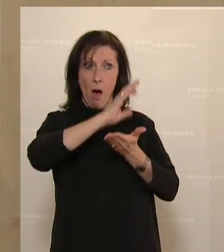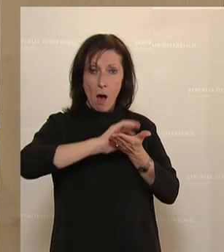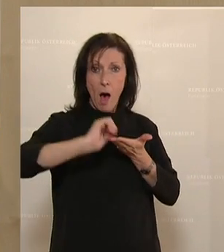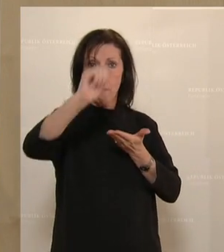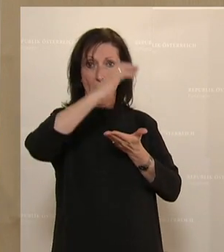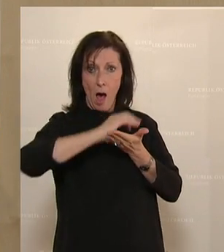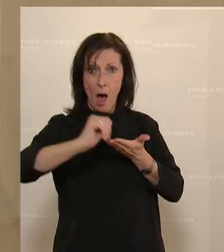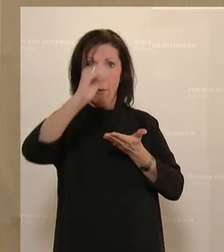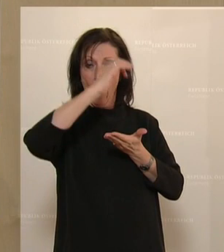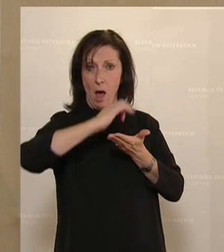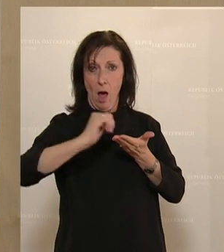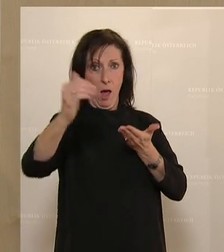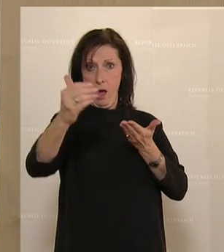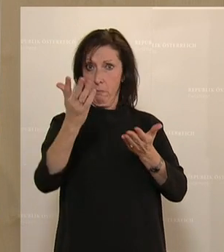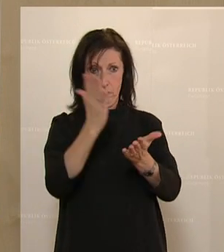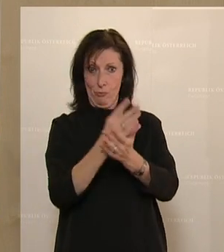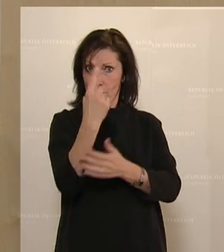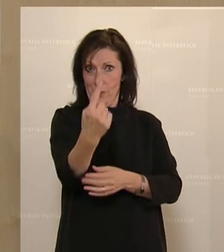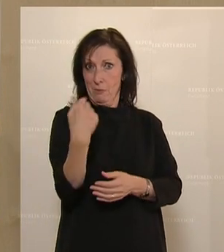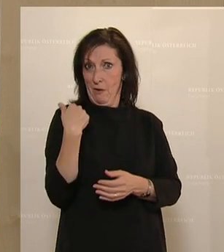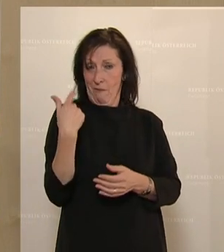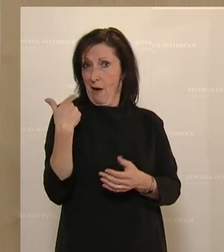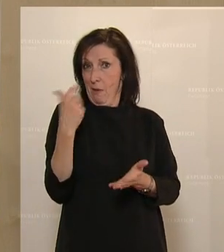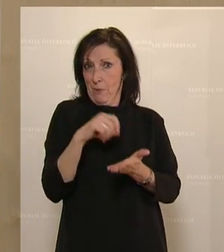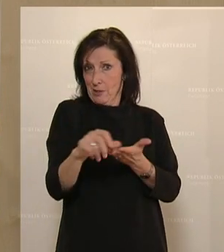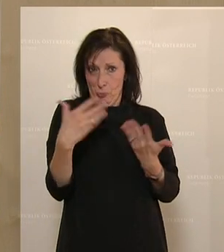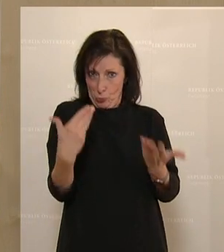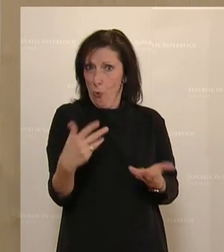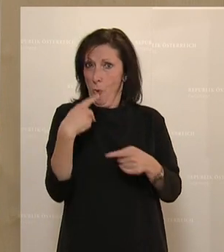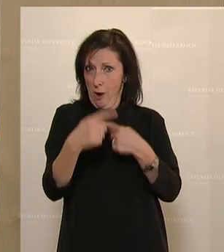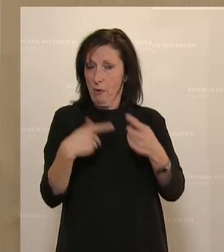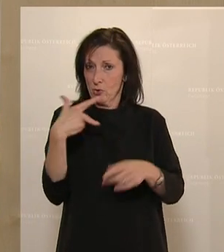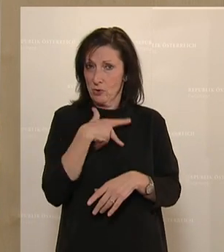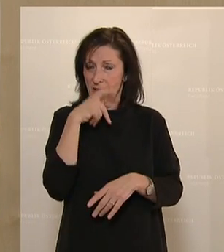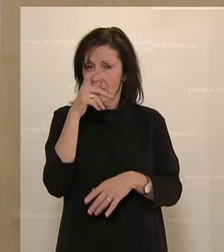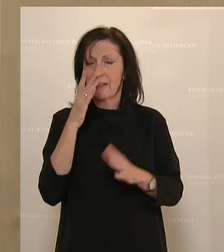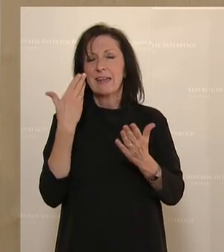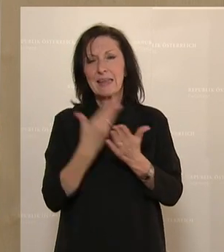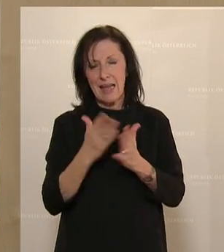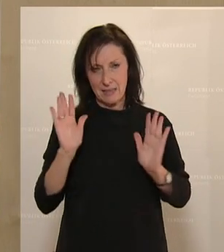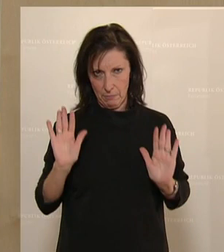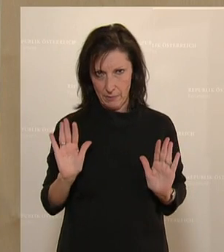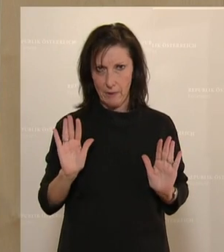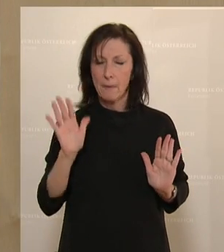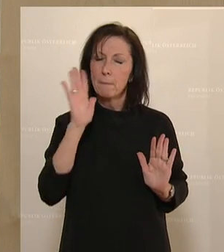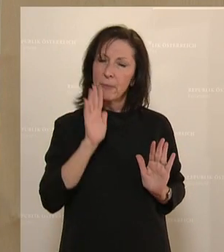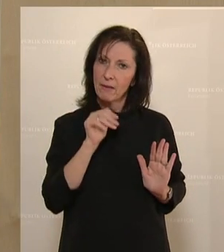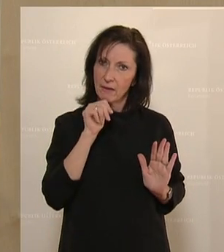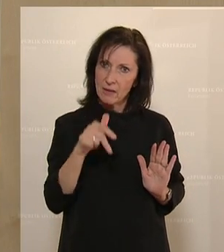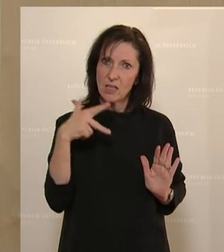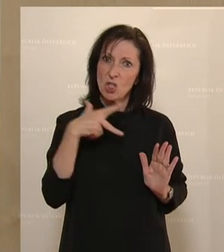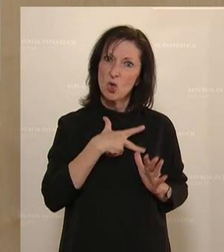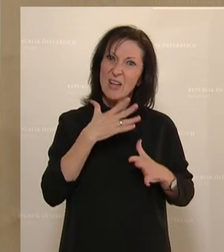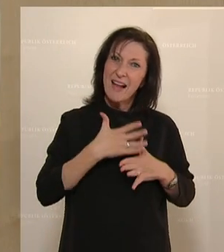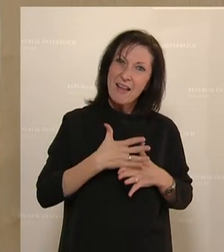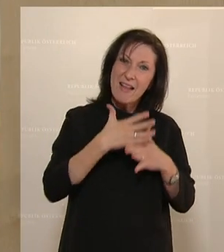uns die Sozialversicherung läuft. Wir lehnen daher eine Vermischung zwischen Sozialhilfeleistungen und